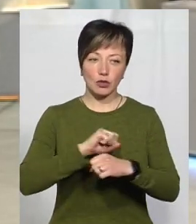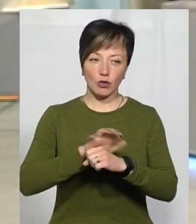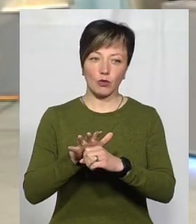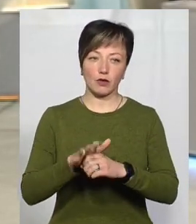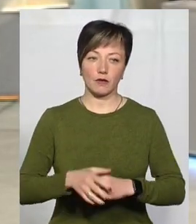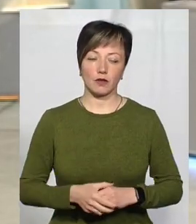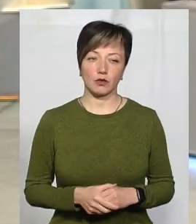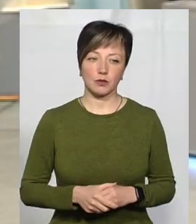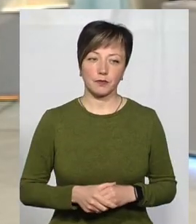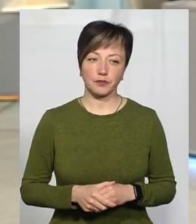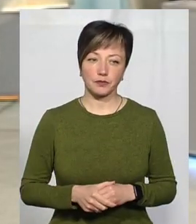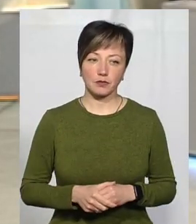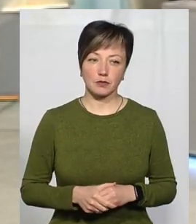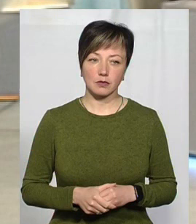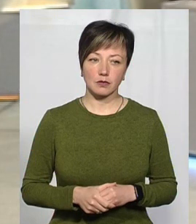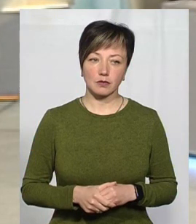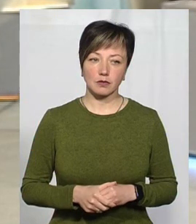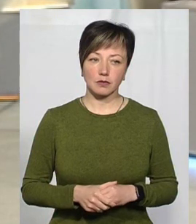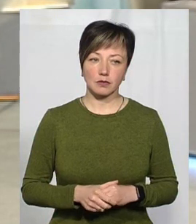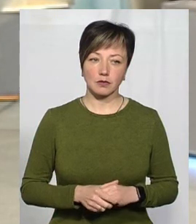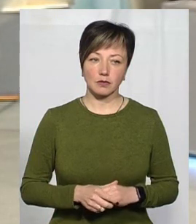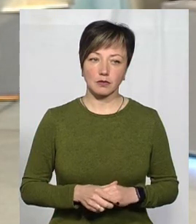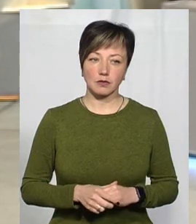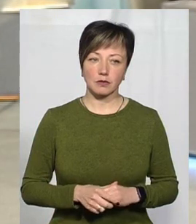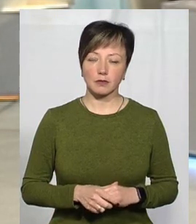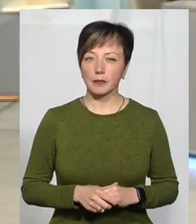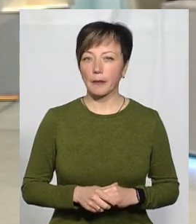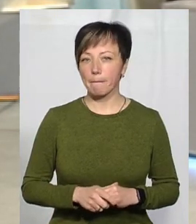епідемія цього вірусу.